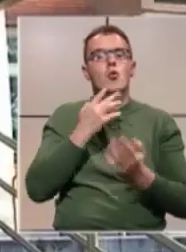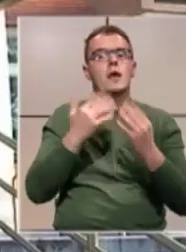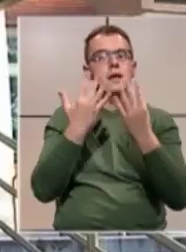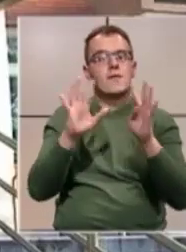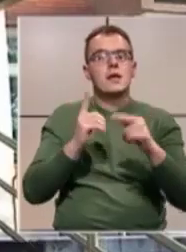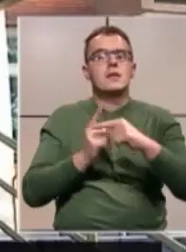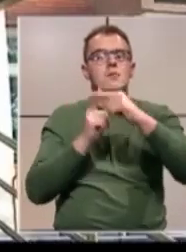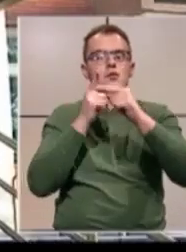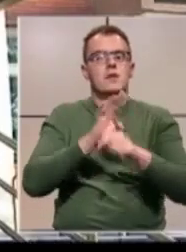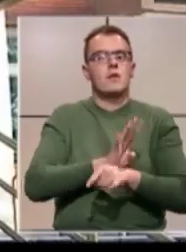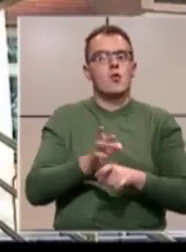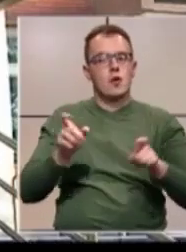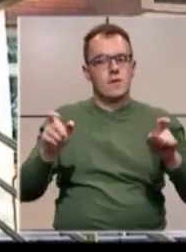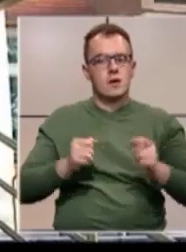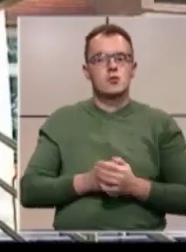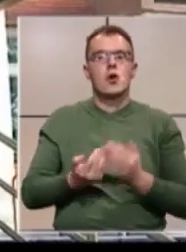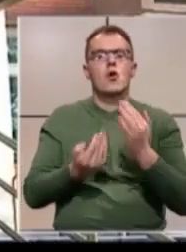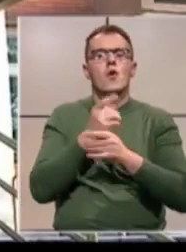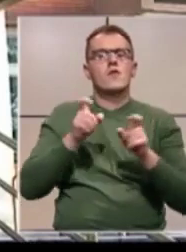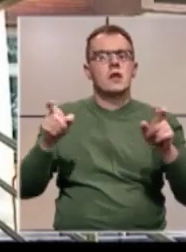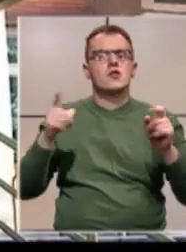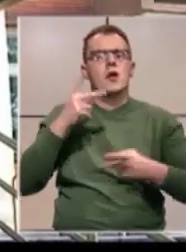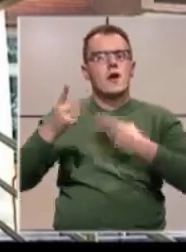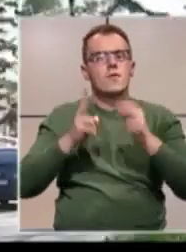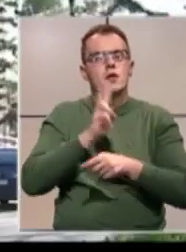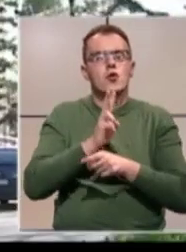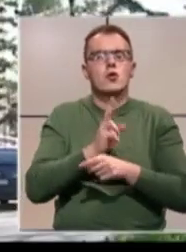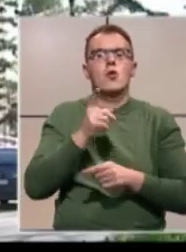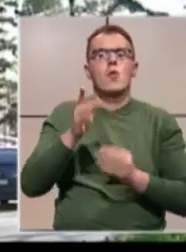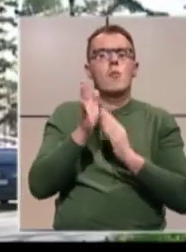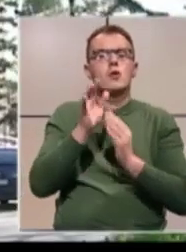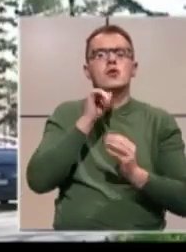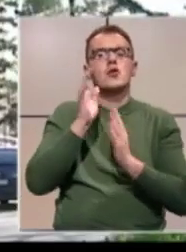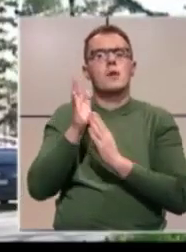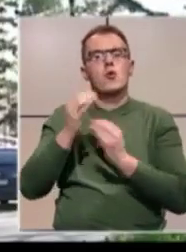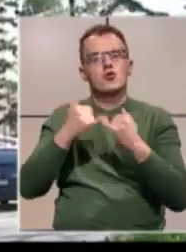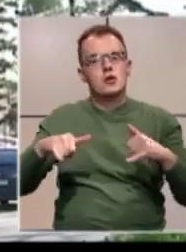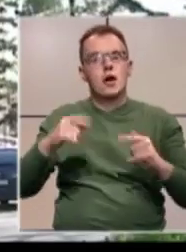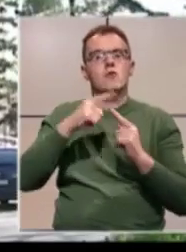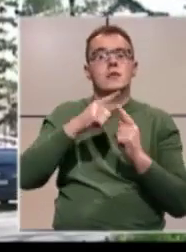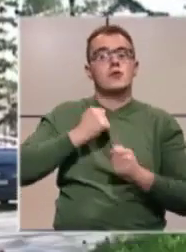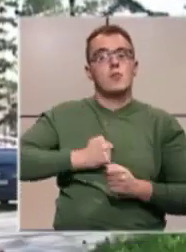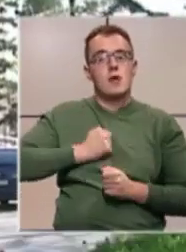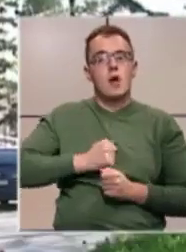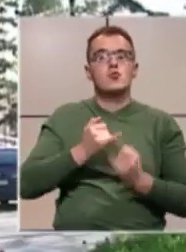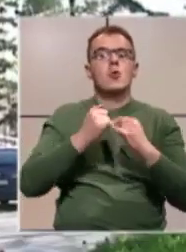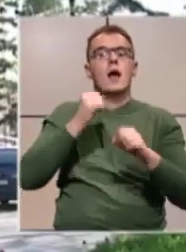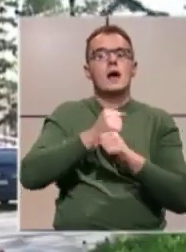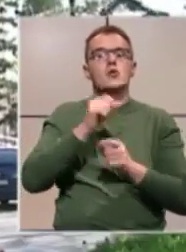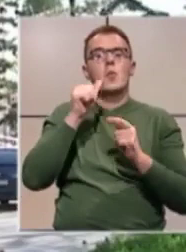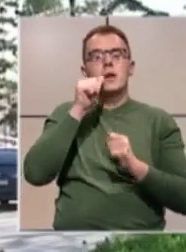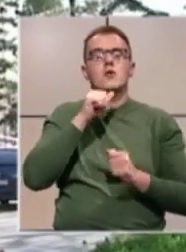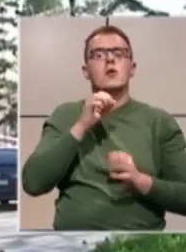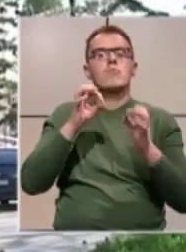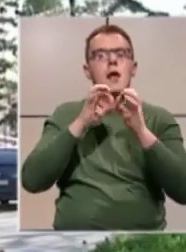pozitivnih na koronavirus. Novozaraženi su evidentirani u Modrići, Mrkonjić gradu, Tesliću, Banjoj Luci, Gacku, Prijedoru